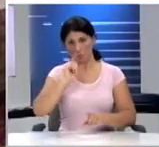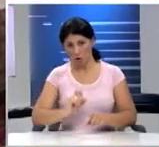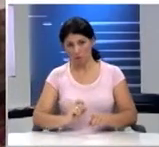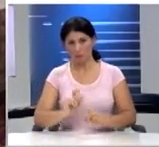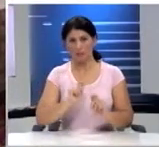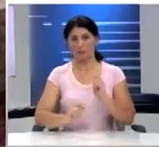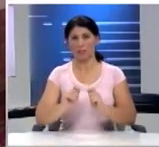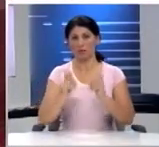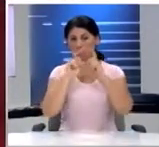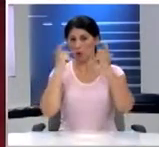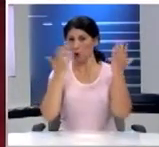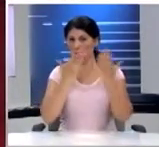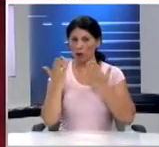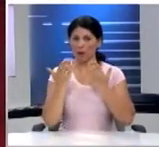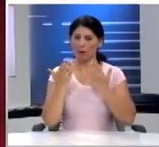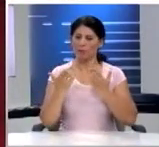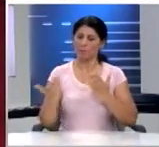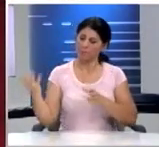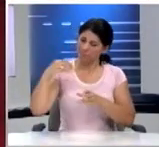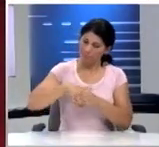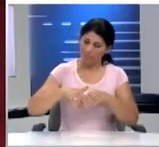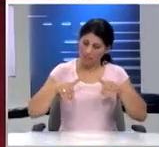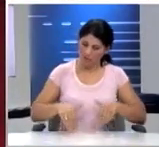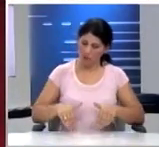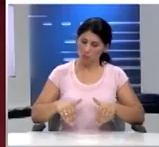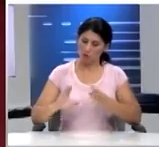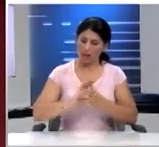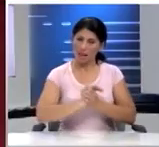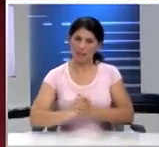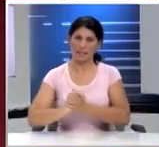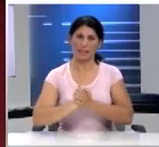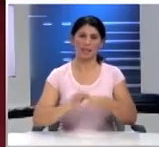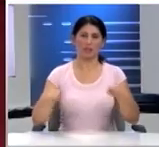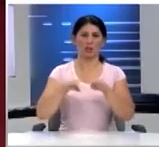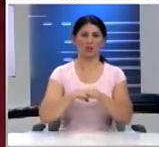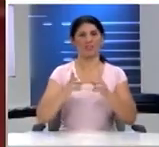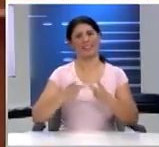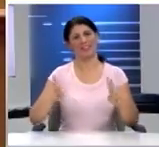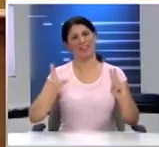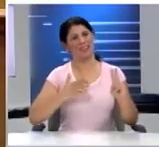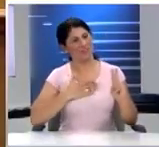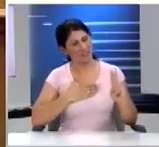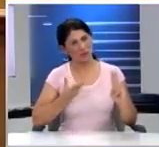μας να φτιάξουμε ένα σχολείο όπου θα χωράει ο σεβασμός, η αλληλαγγή η ισότητα και η ελευθερία Ευχαριστώ πολύ